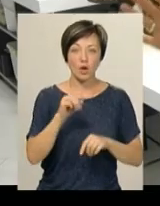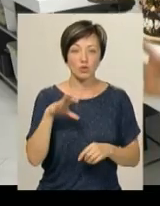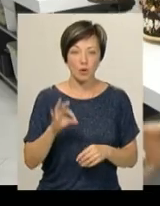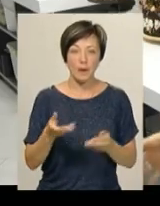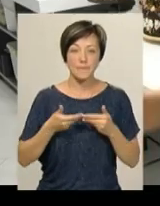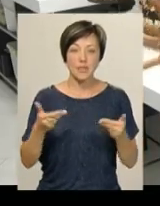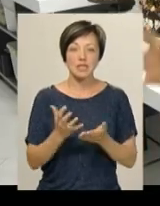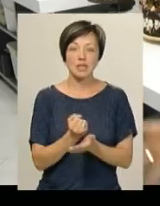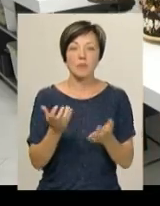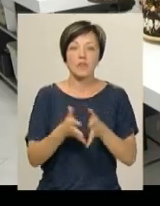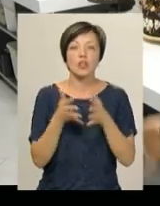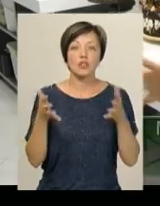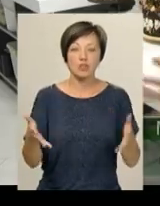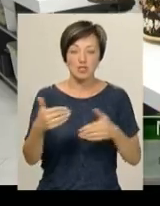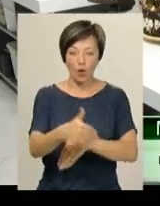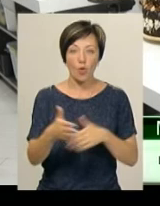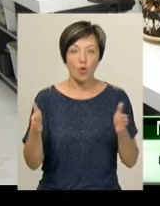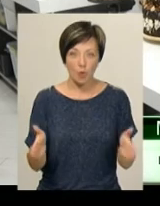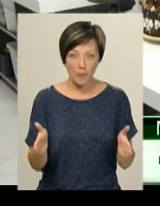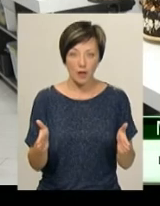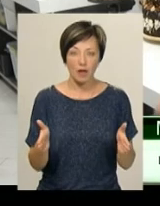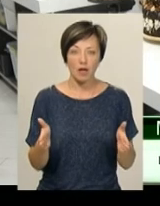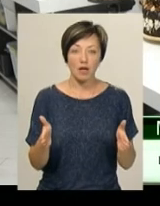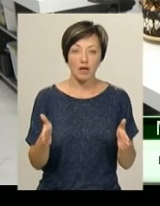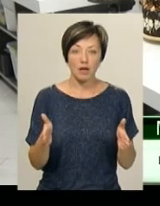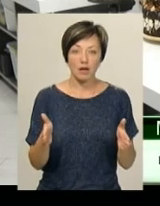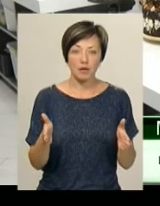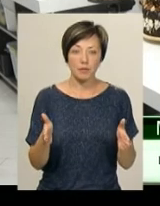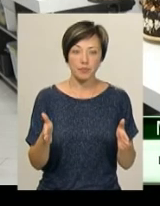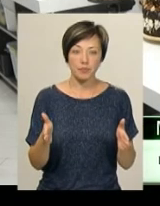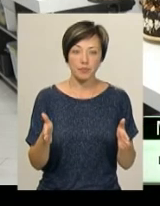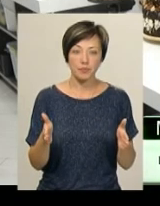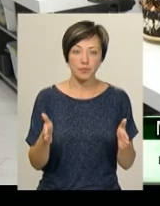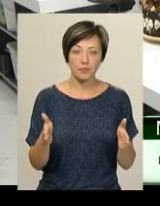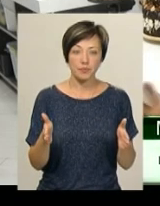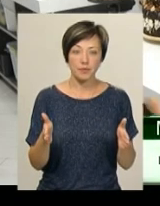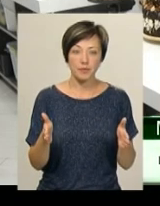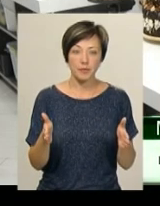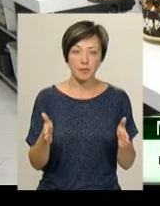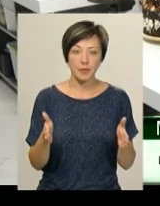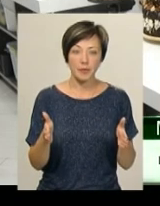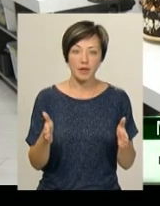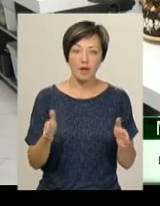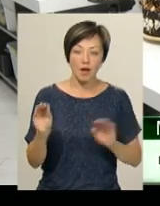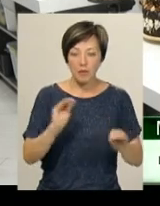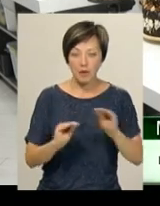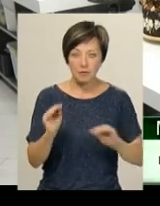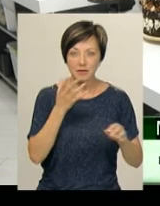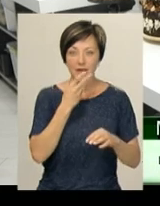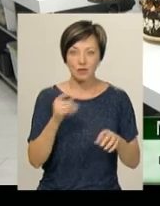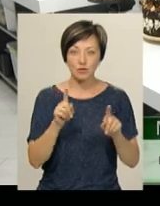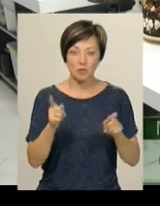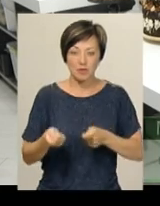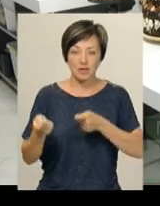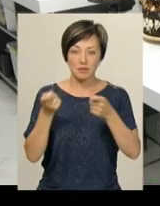знайдемо якісь величезні коробки, якось обкладемо його, думаю, щось ми придумаємо так, щоб його